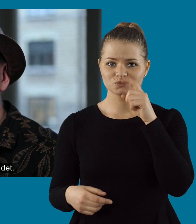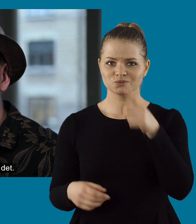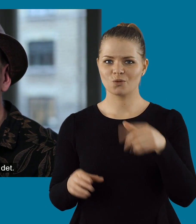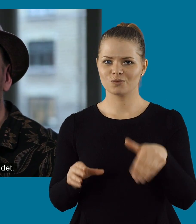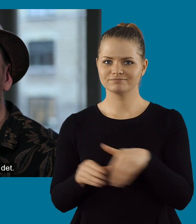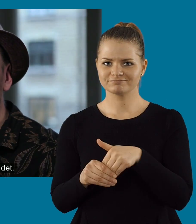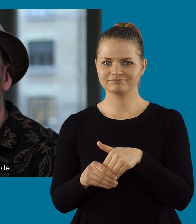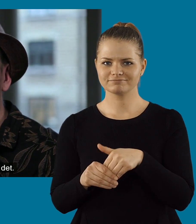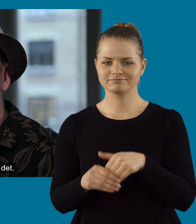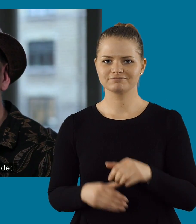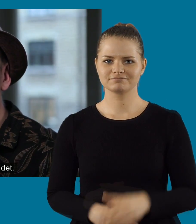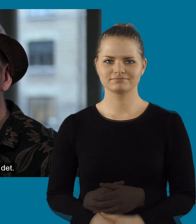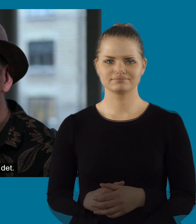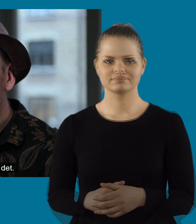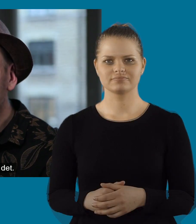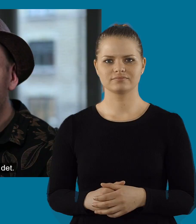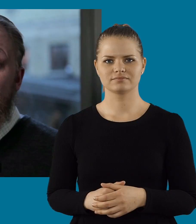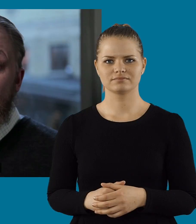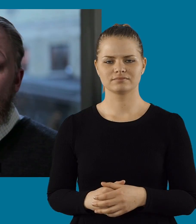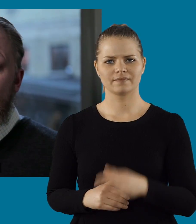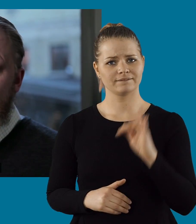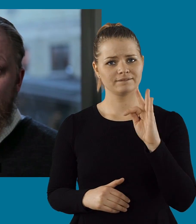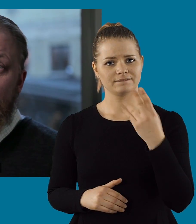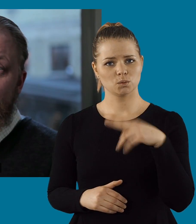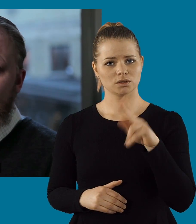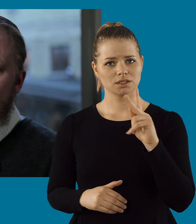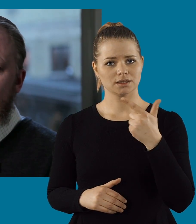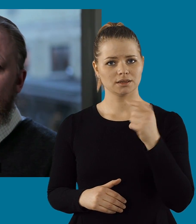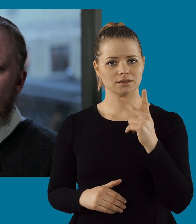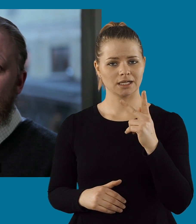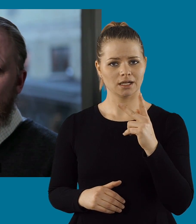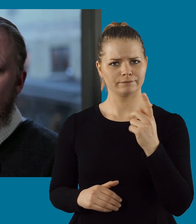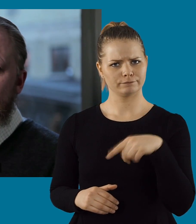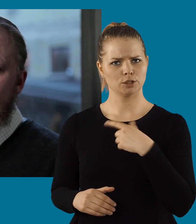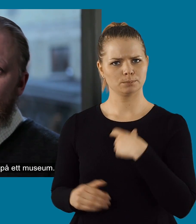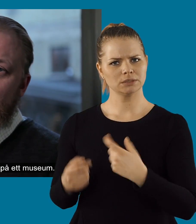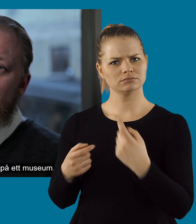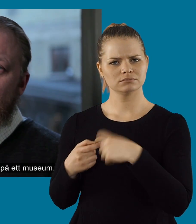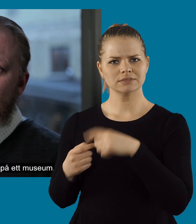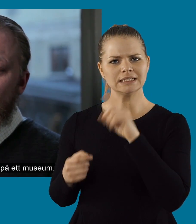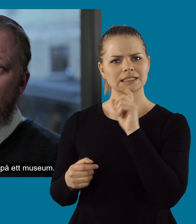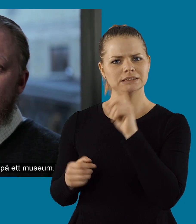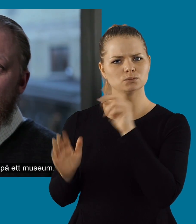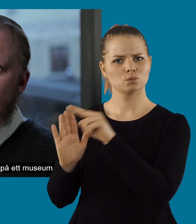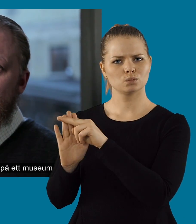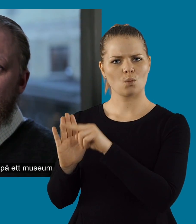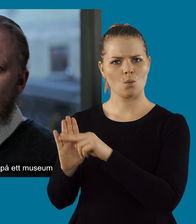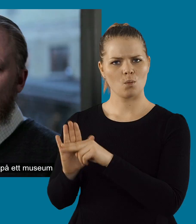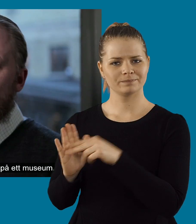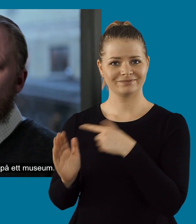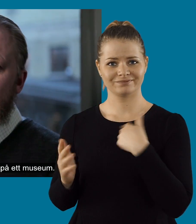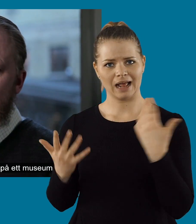Jag är stolt av att delaktig i det hela. Och det är det Funktech är för mig. Att ifrågasätta